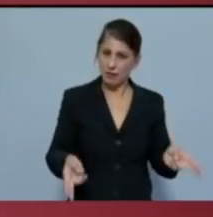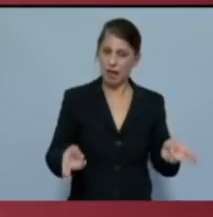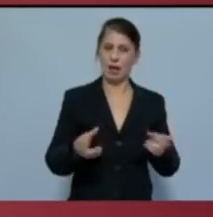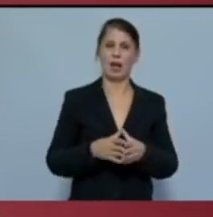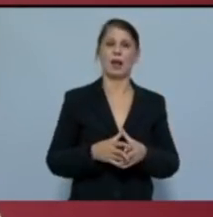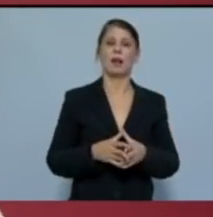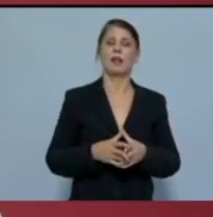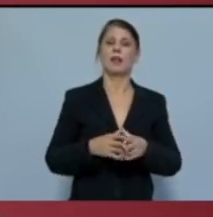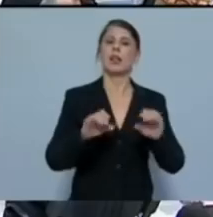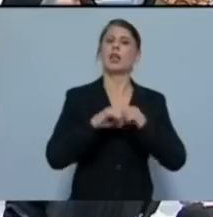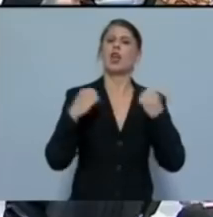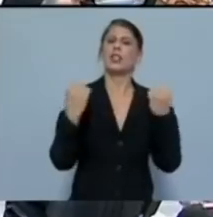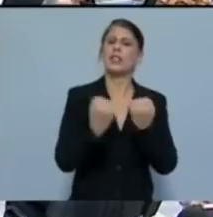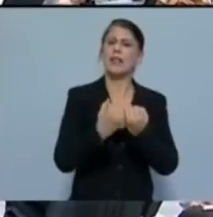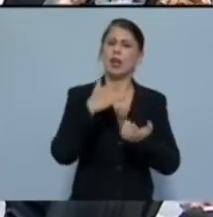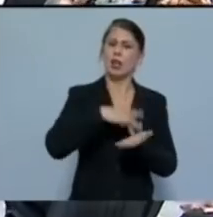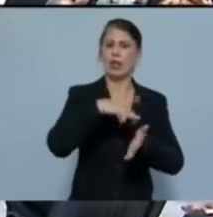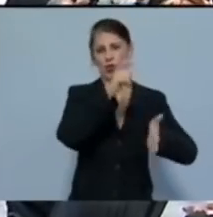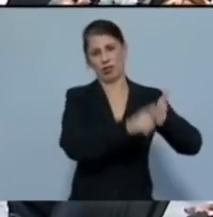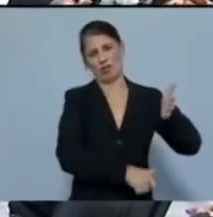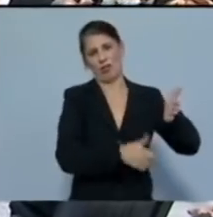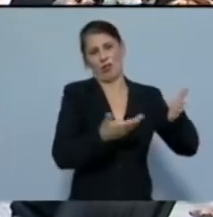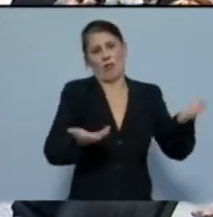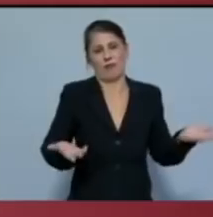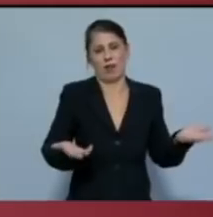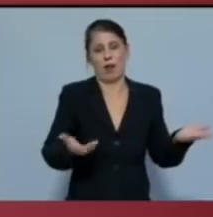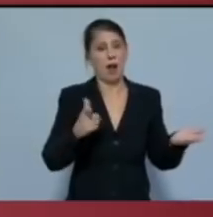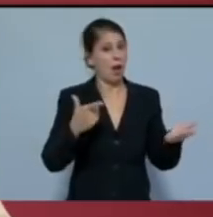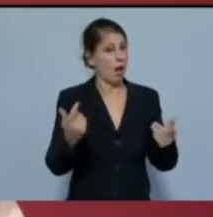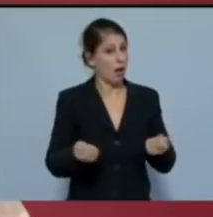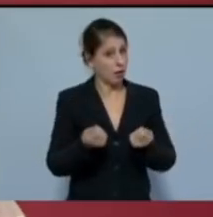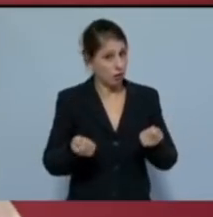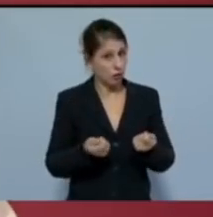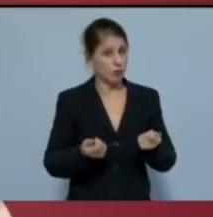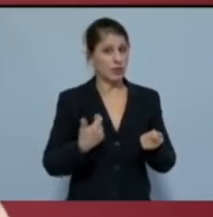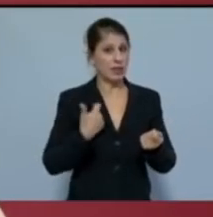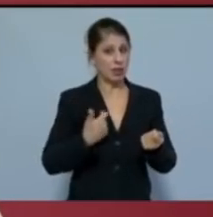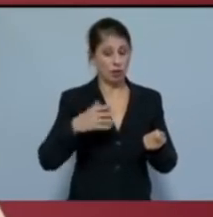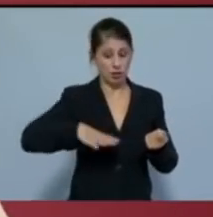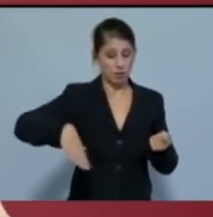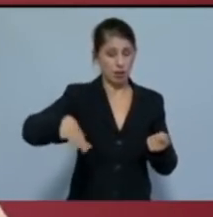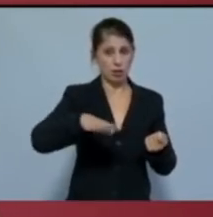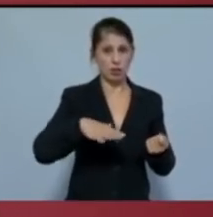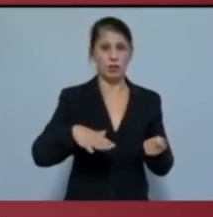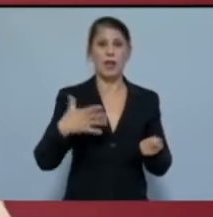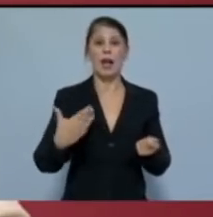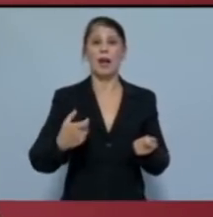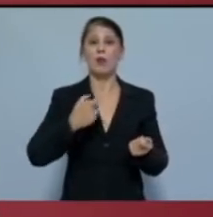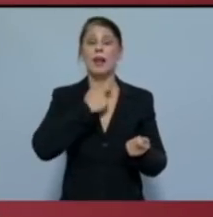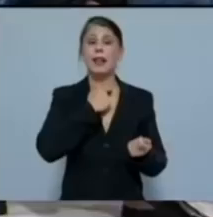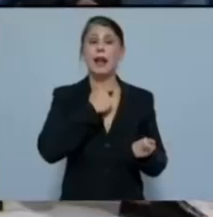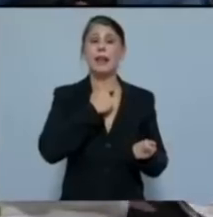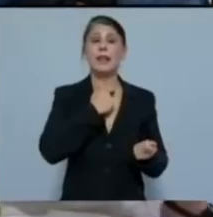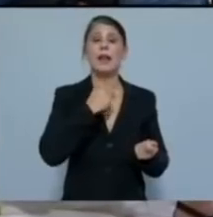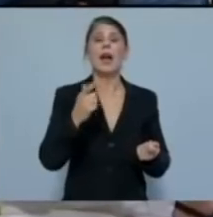συνεδριακό κέντρο και το ξενοδοχείο. Όμως, οι εργαζόμενοι και η νεολαία της περιοχής έχουν ανάγκη